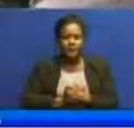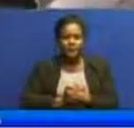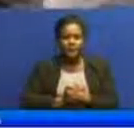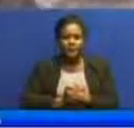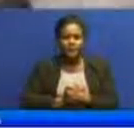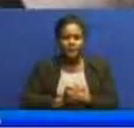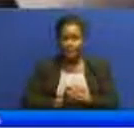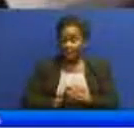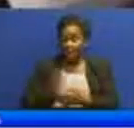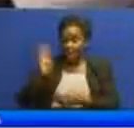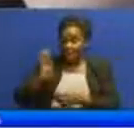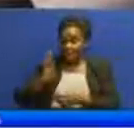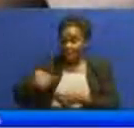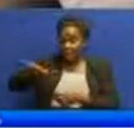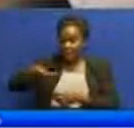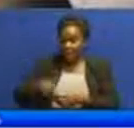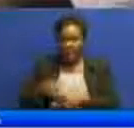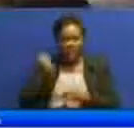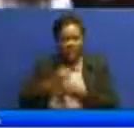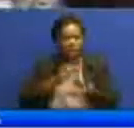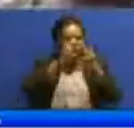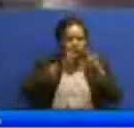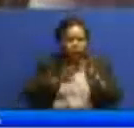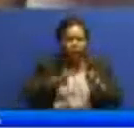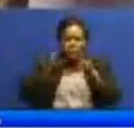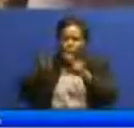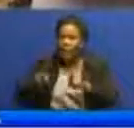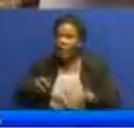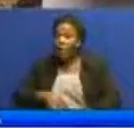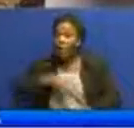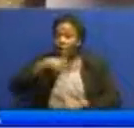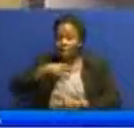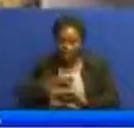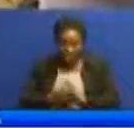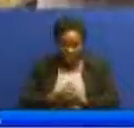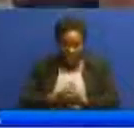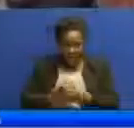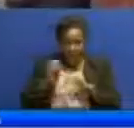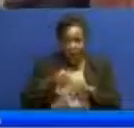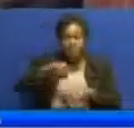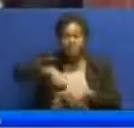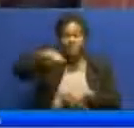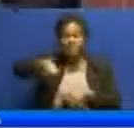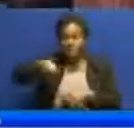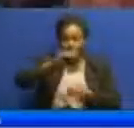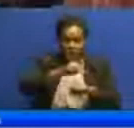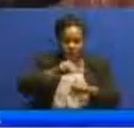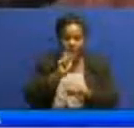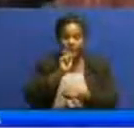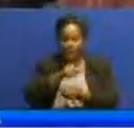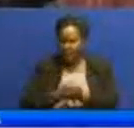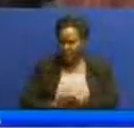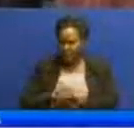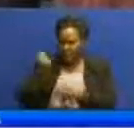mingine na ukaguzo kushitukiza kwa fanya biyashara wa mifuko ya kubeba mitha katika manispaya iringa ambapo shuguli hiyo